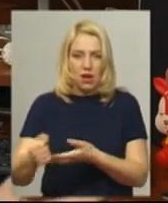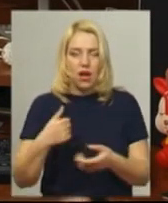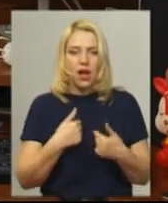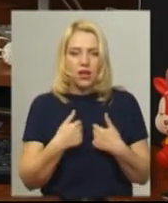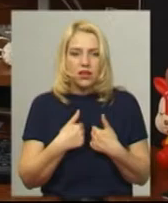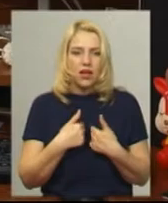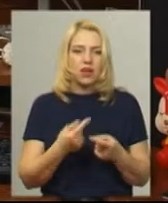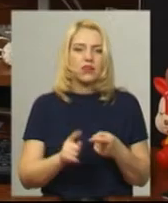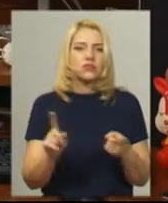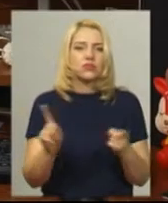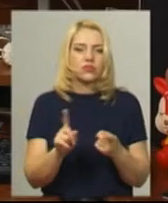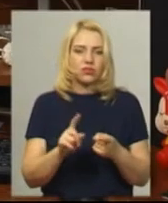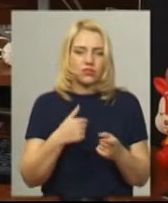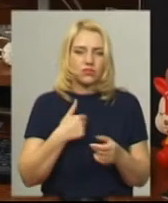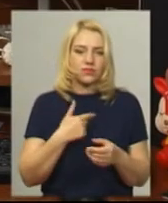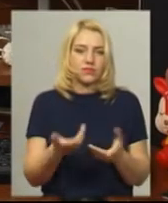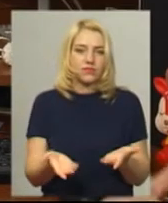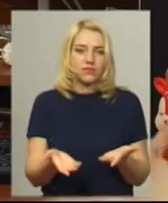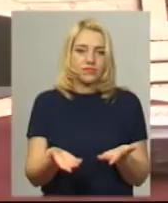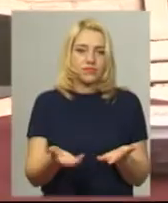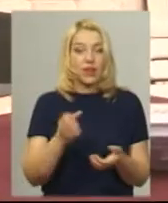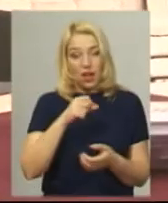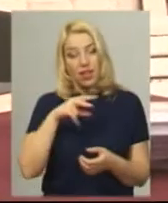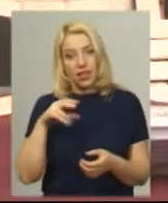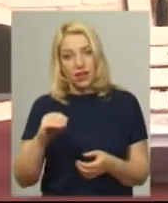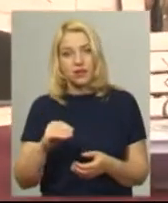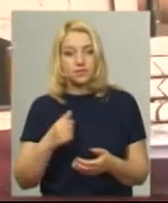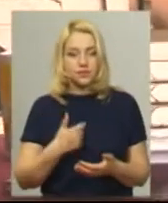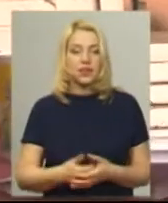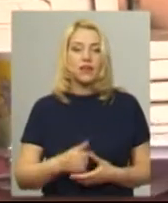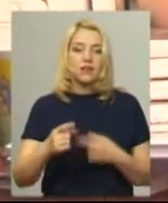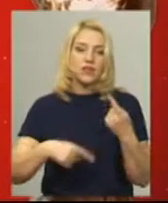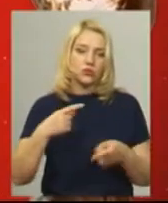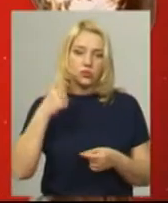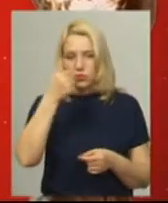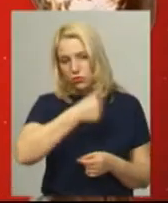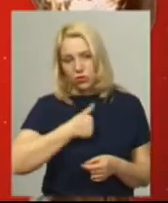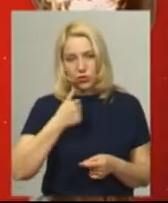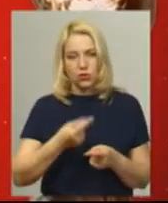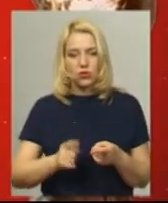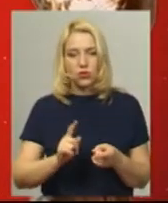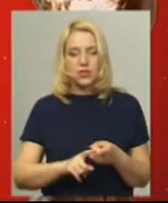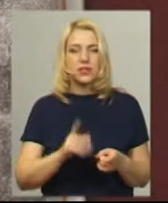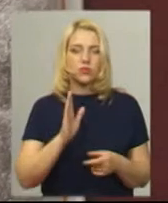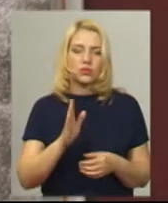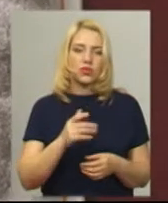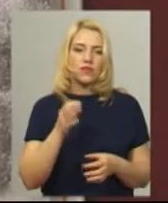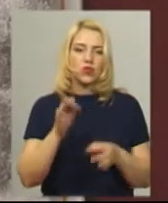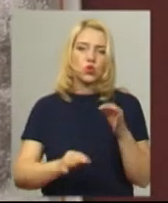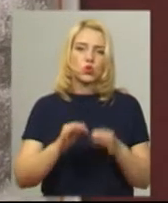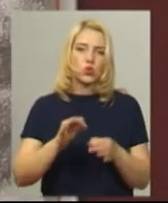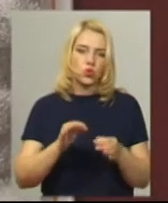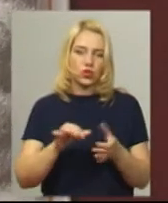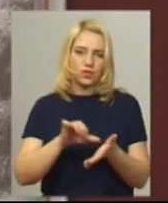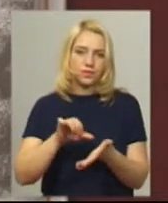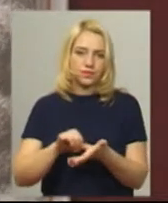за найкращий роман про кохання, щось таке. Наступного року в конкурсі «Коронація слова» Ольга Саліпа буде в журі. Анастасія